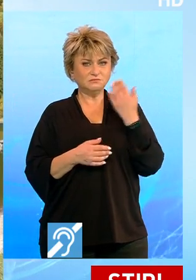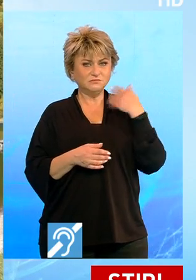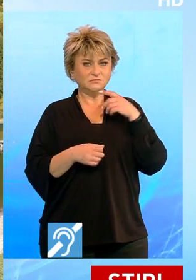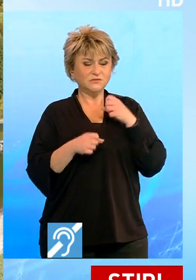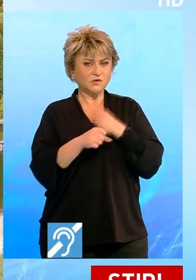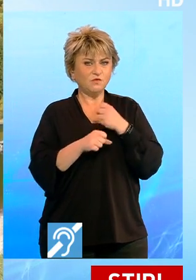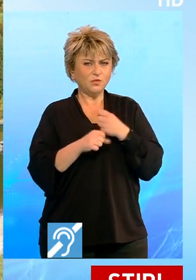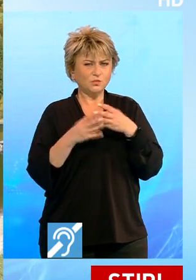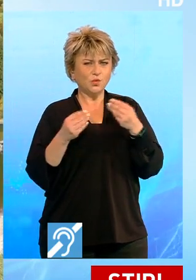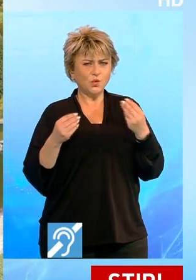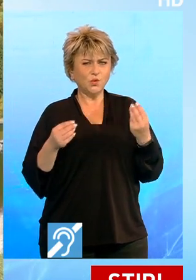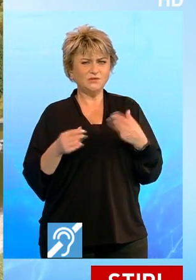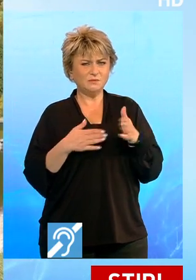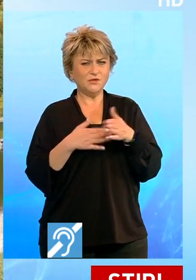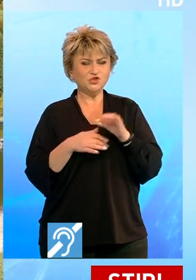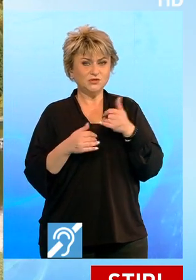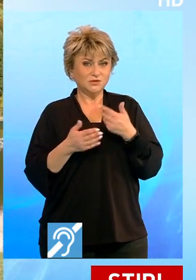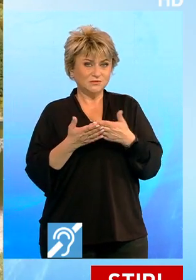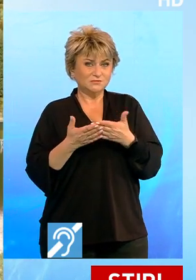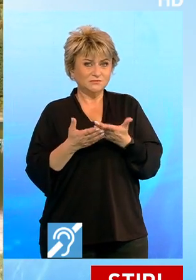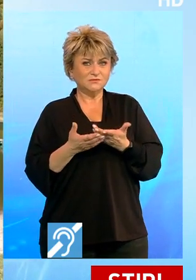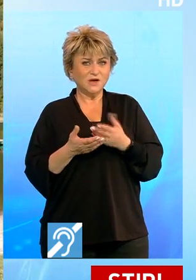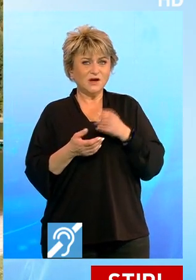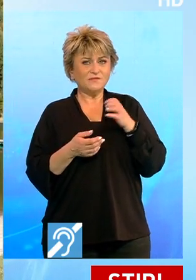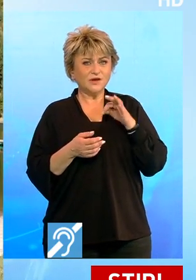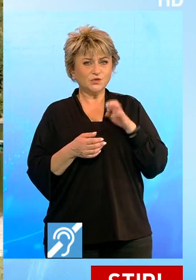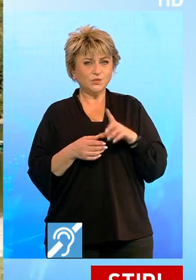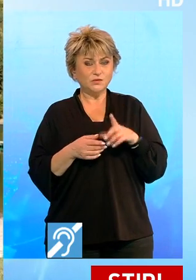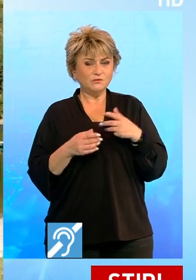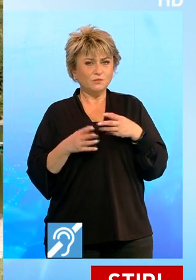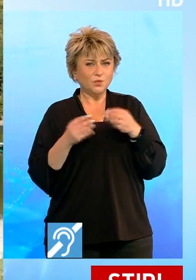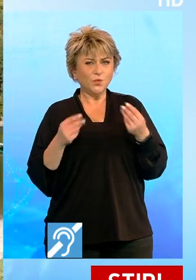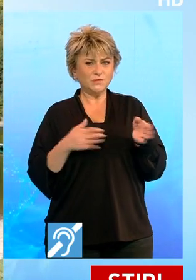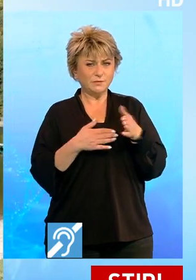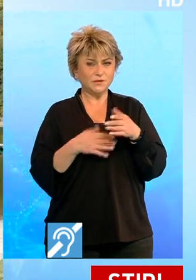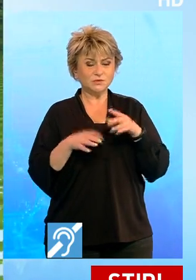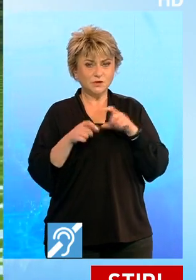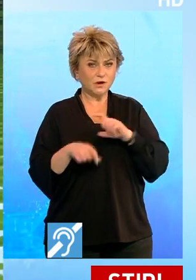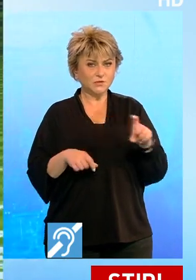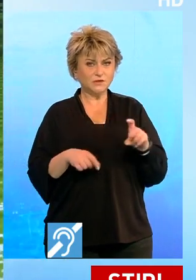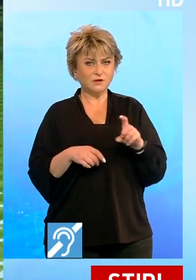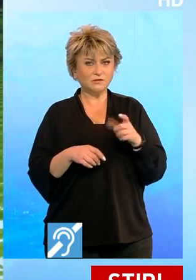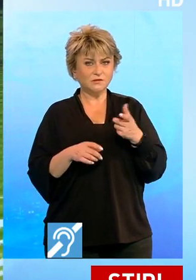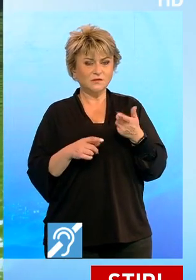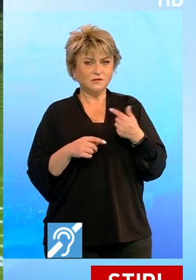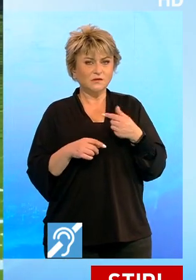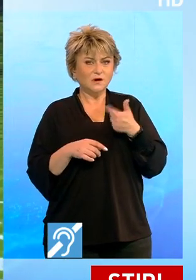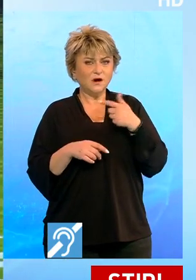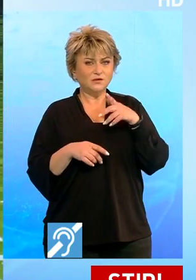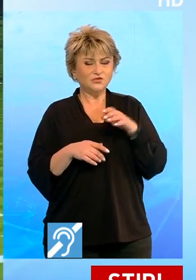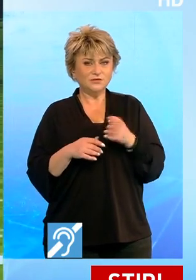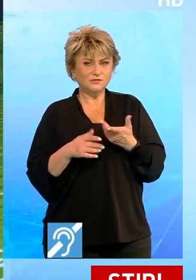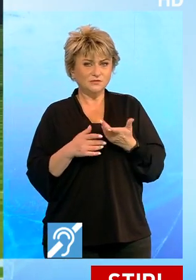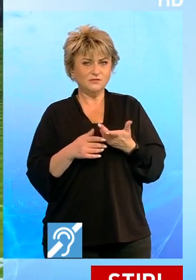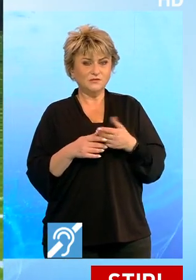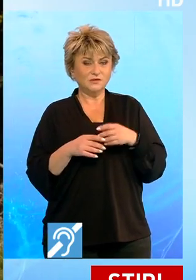înmulțit peste măsură, iar efectul acestei înmulțiri a cauzat proliferarea algelor. Singura